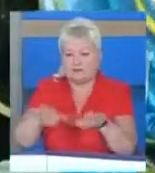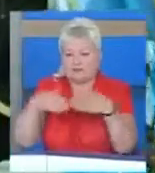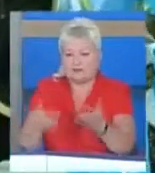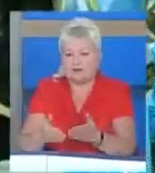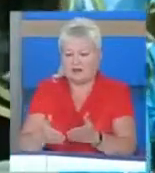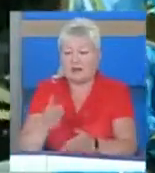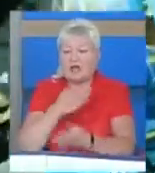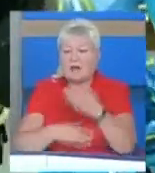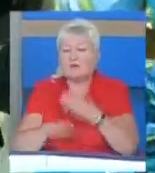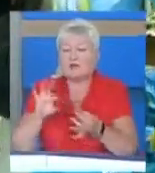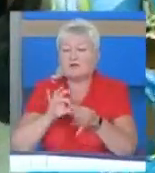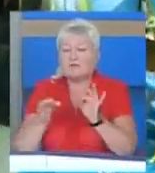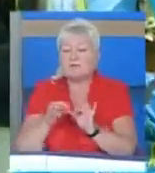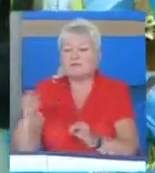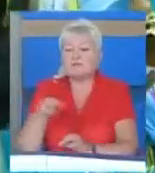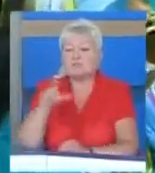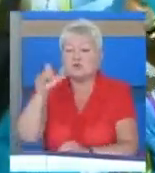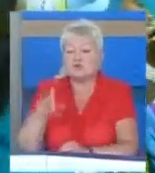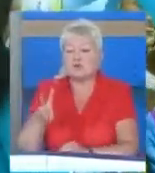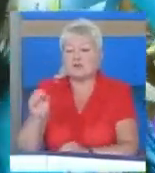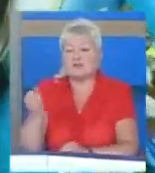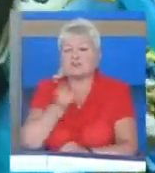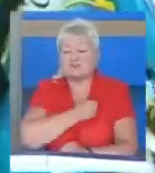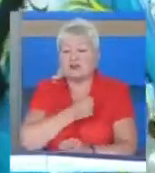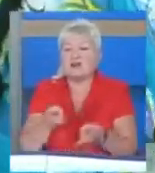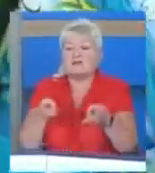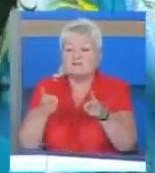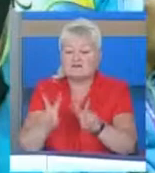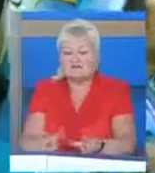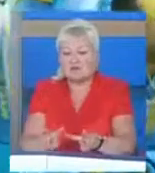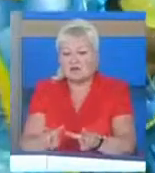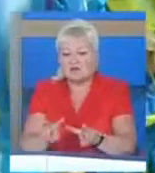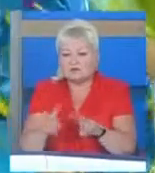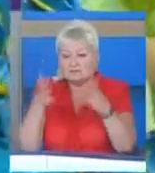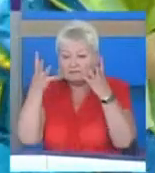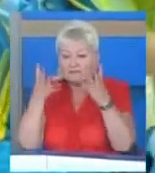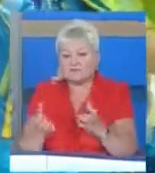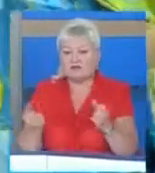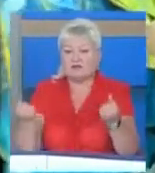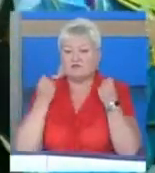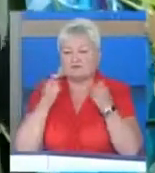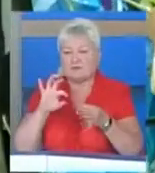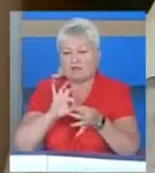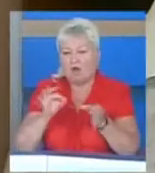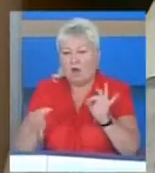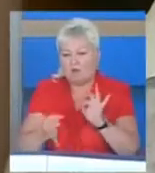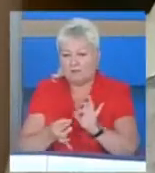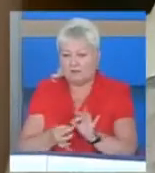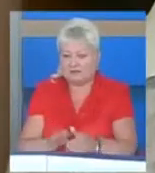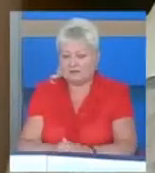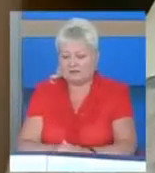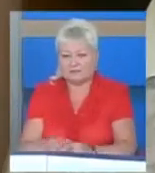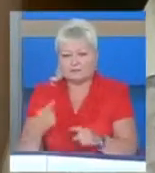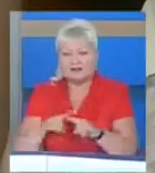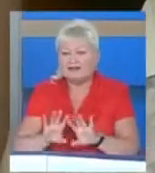Параолімпійські чемпіони, на превеликий жаль, залишаються тіні спортсменів-олімпійців. Це не від нас